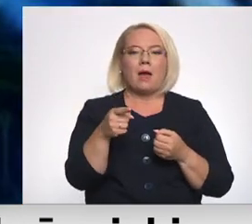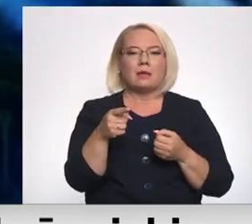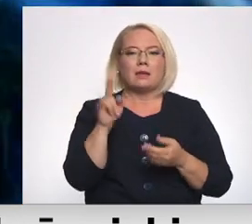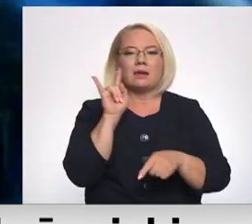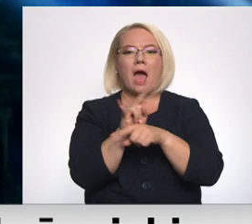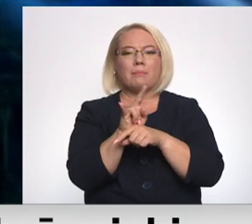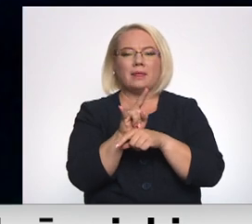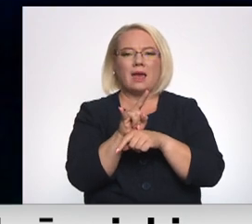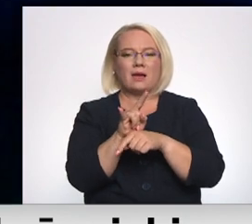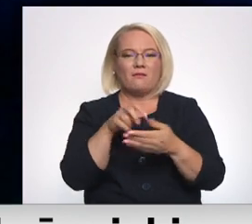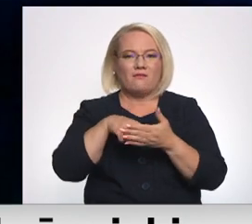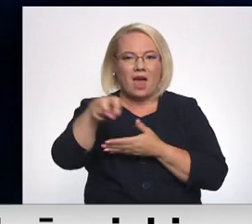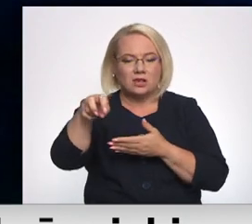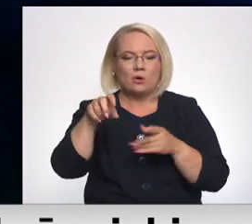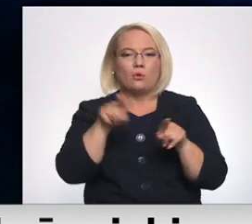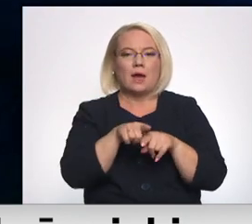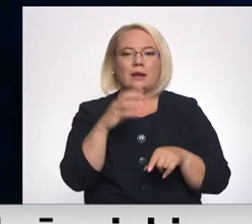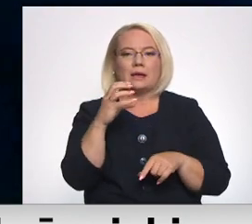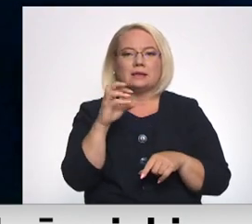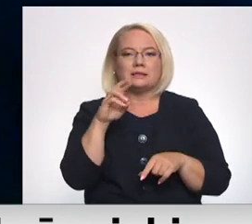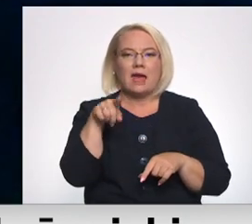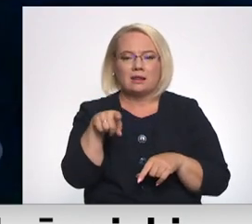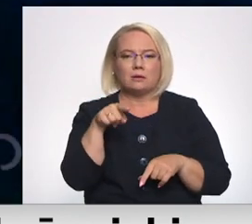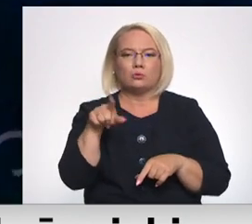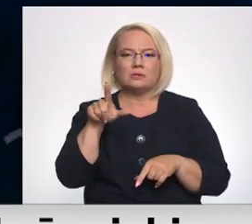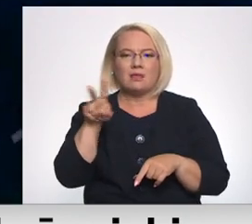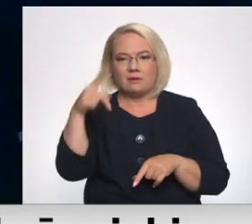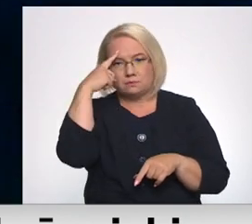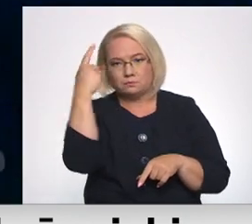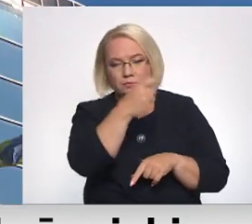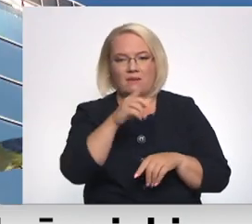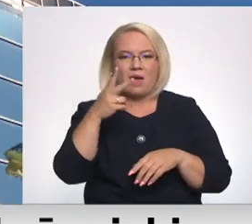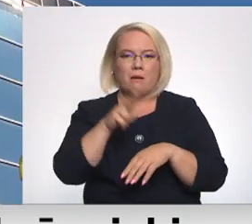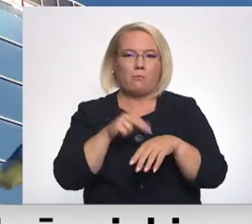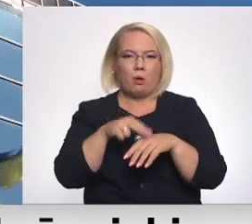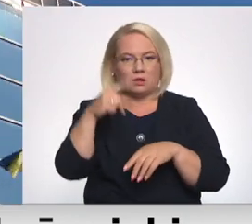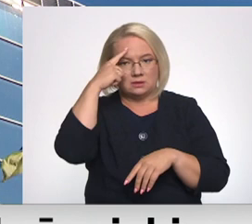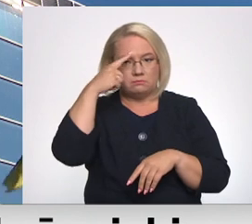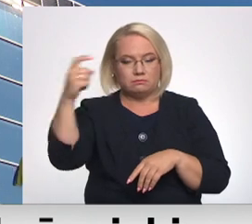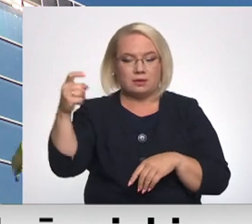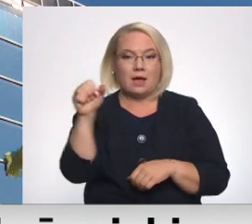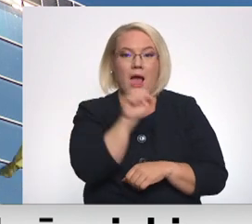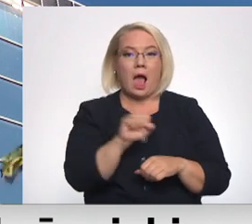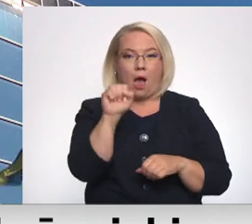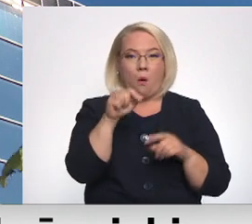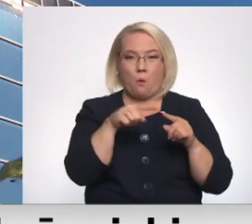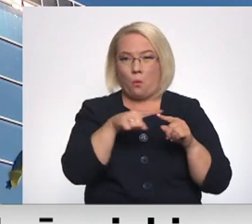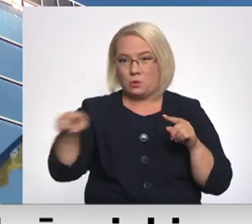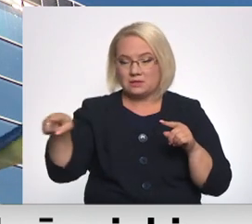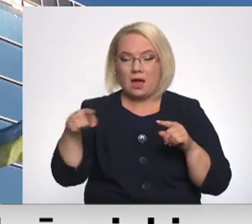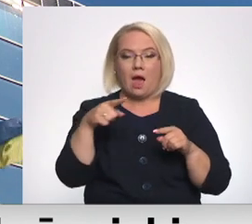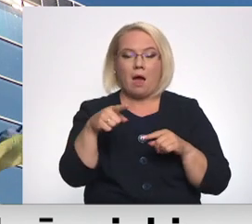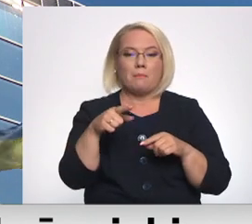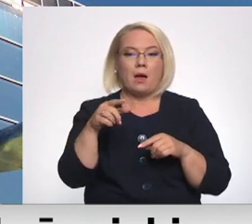CERT-LV, kas ik nedēļu bloķē vairākus desmitus krāpnieku lapu. Kopš augusta policijas kibernozieguma apkarošanas